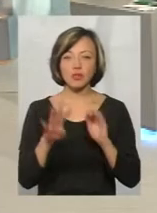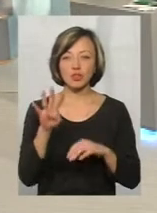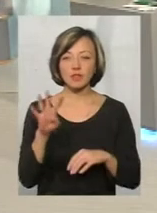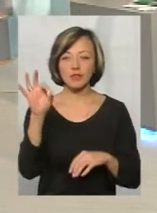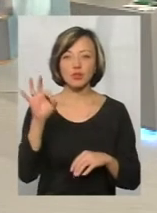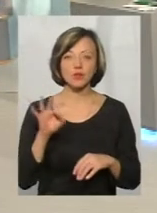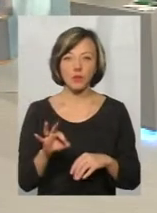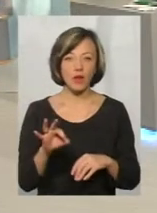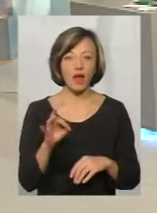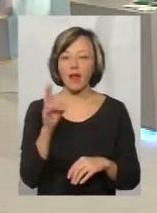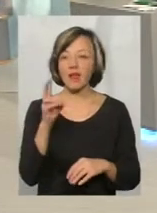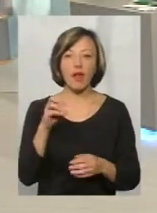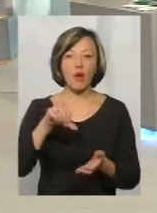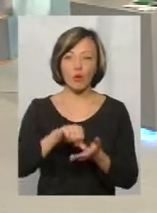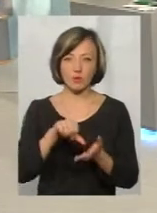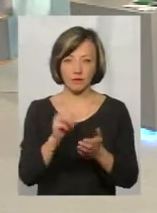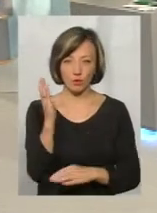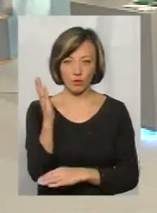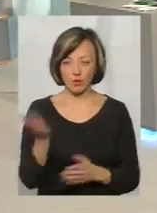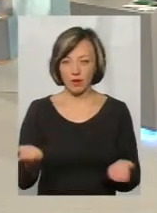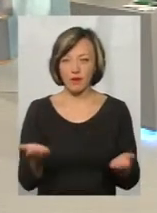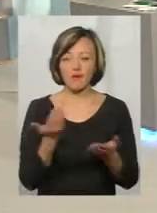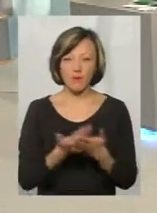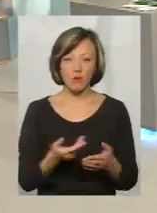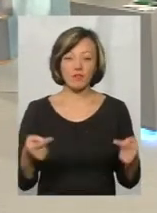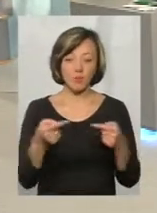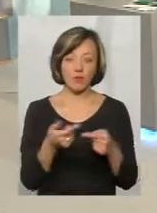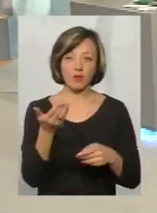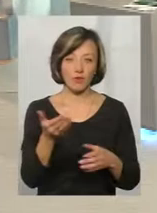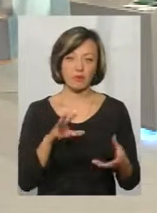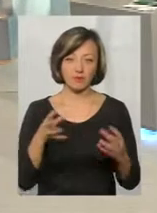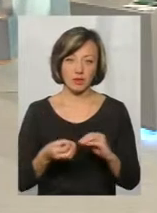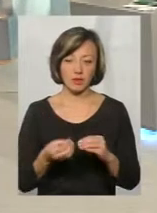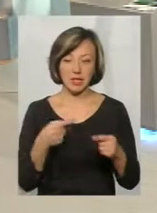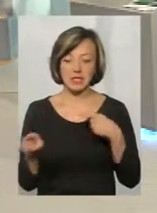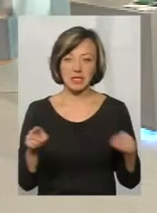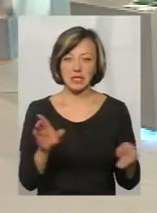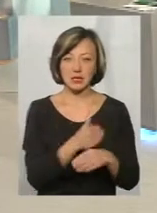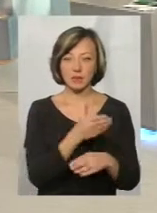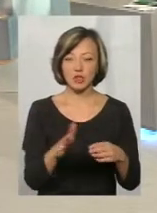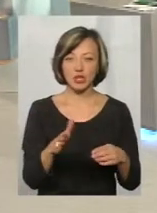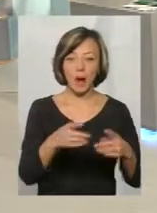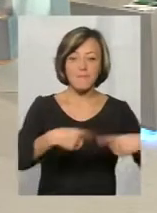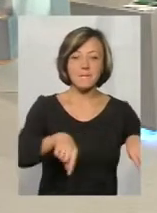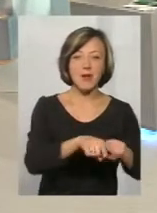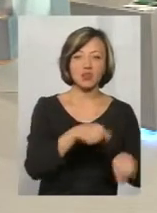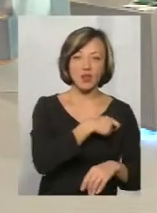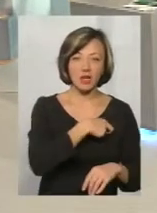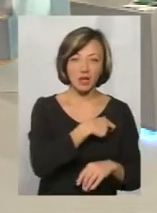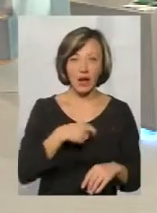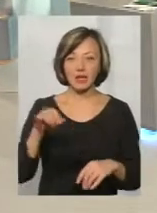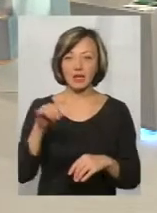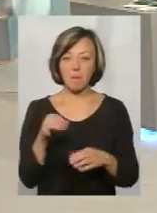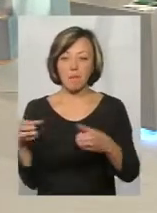% не участь в голосуваннях. Ну, от, відповідно, вам і різниця між мажоритарниками, які від